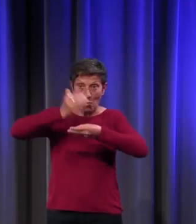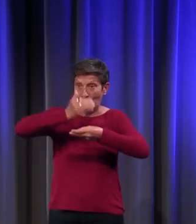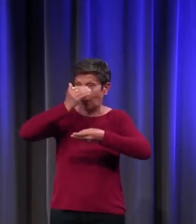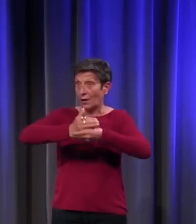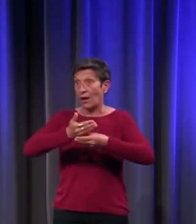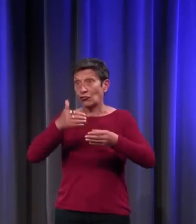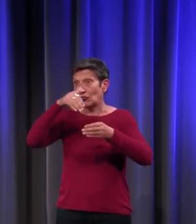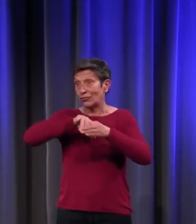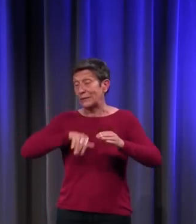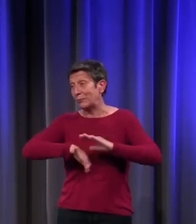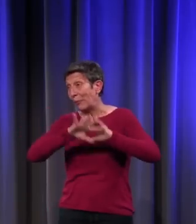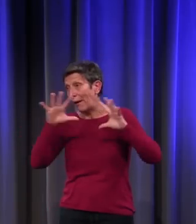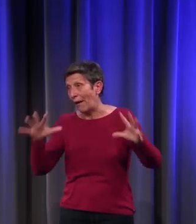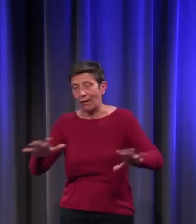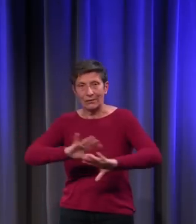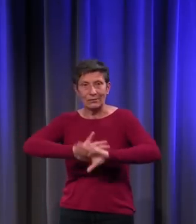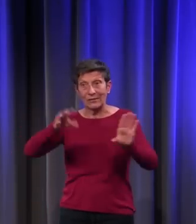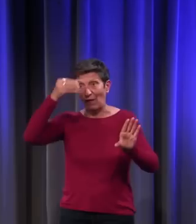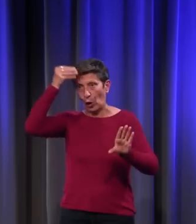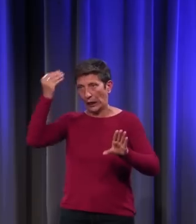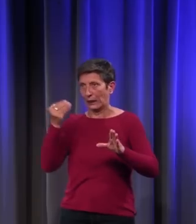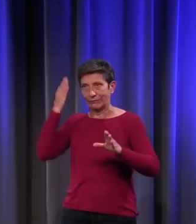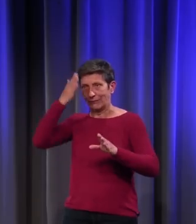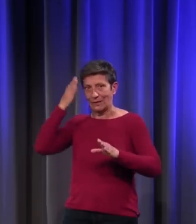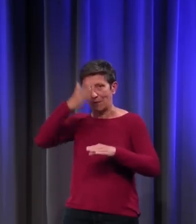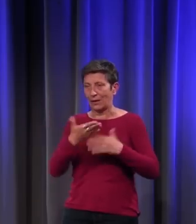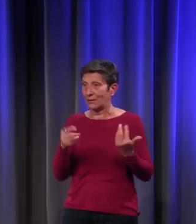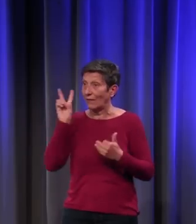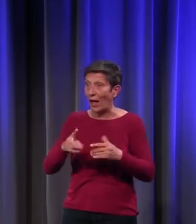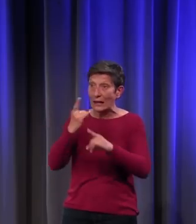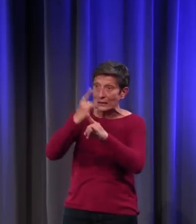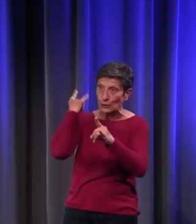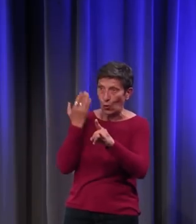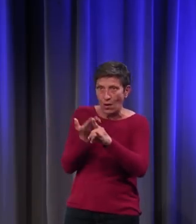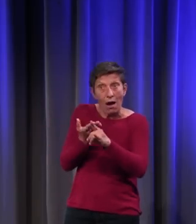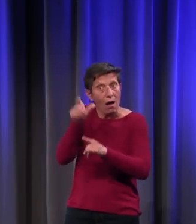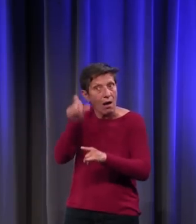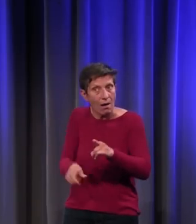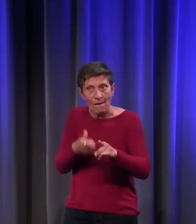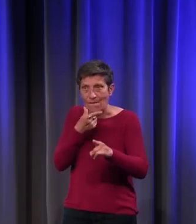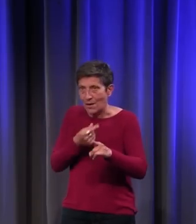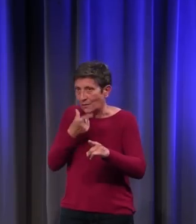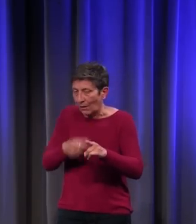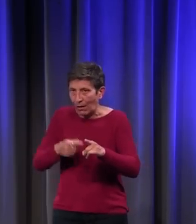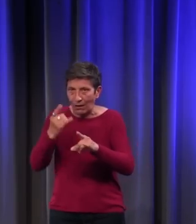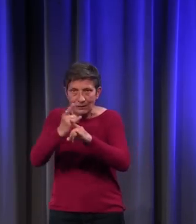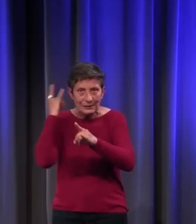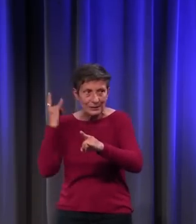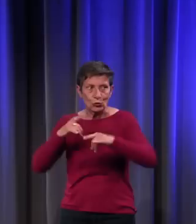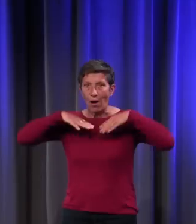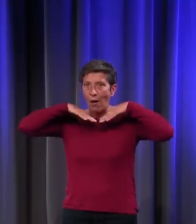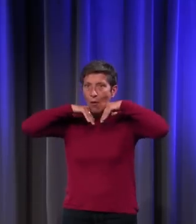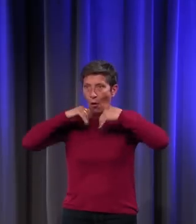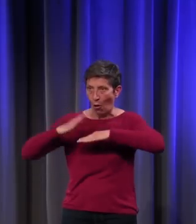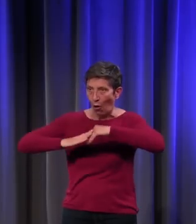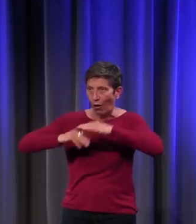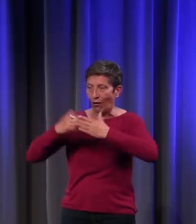parle tout le temps, tout le temps, tout le temps. Donc, c'est plus facile pour l'historien de construire une histoire du porc qu